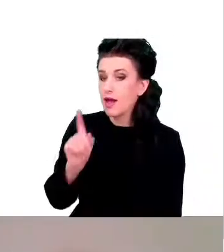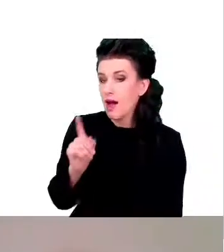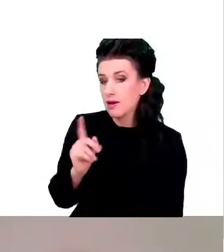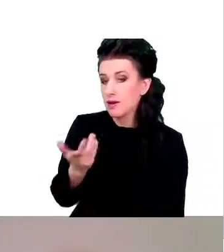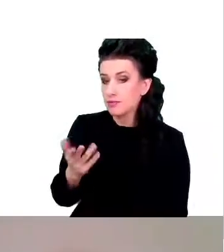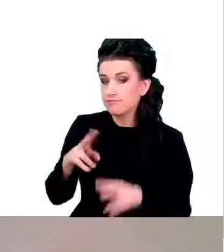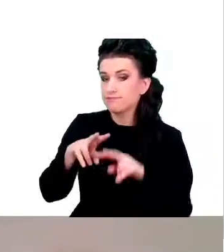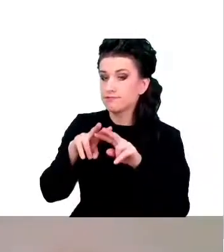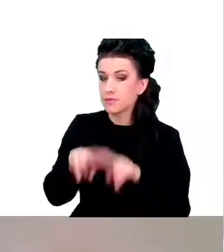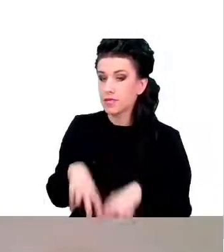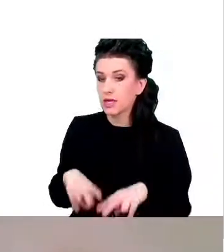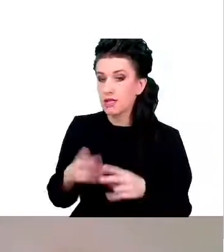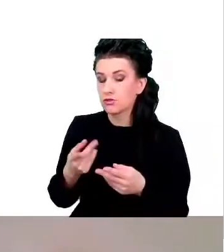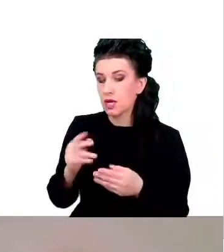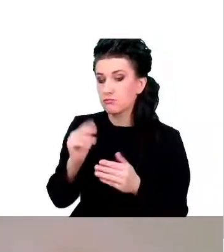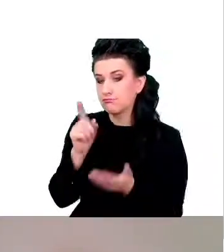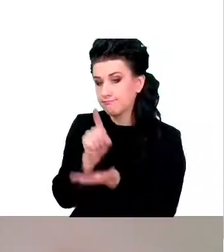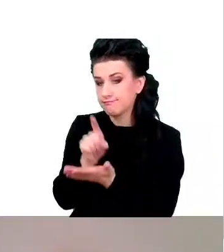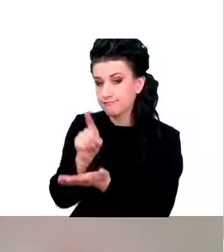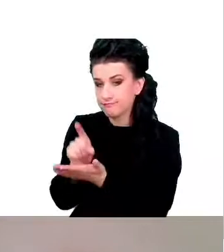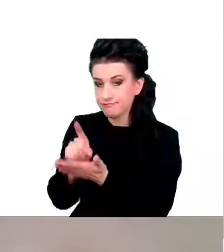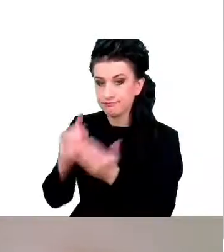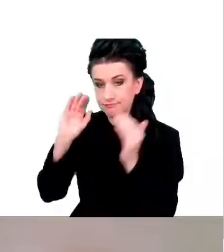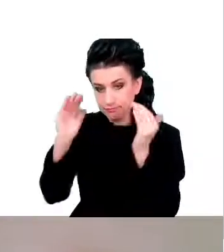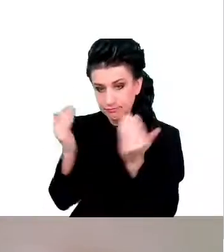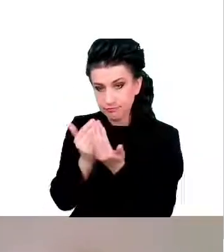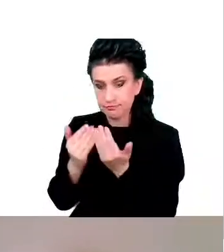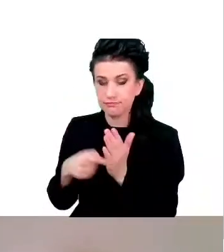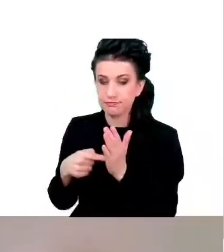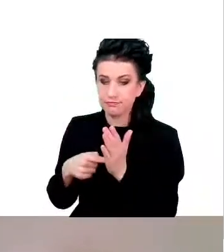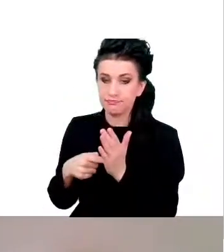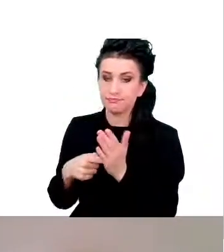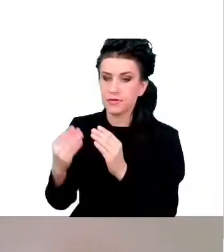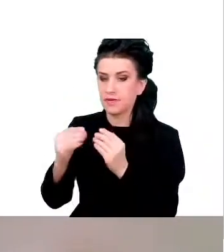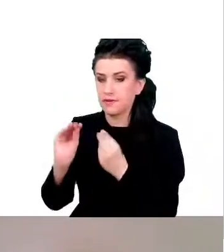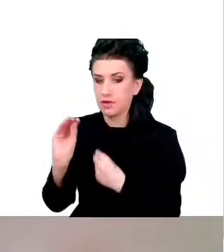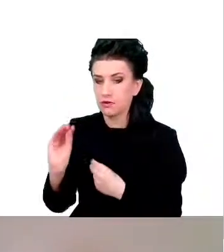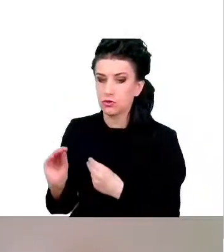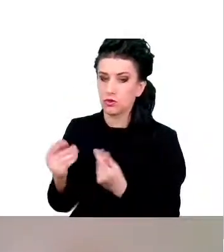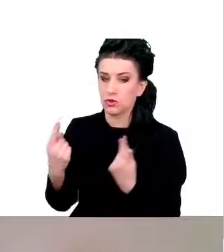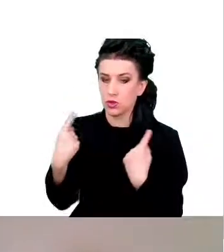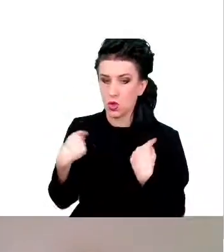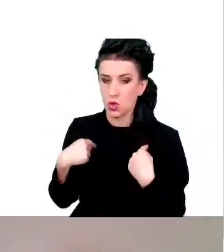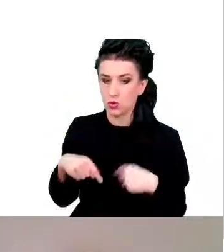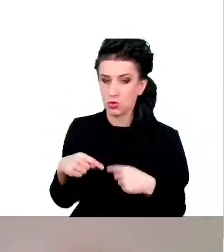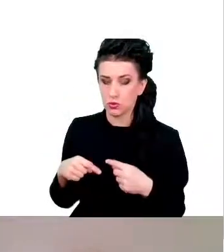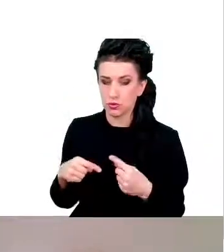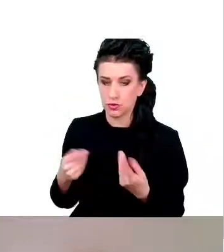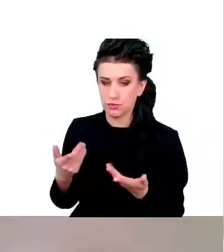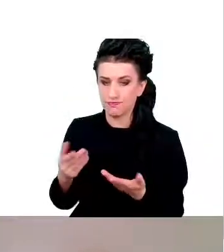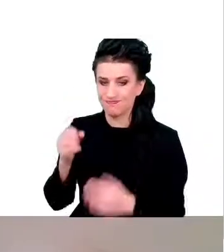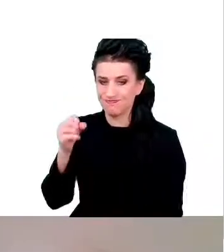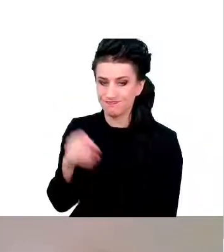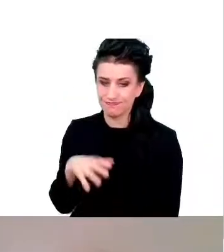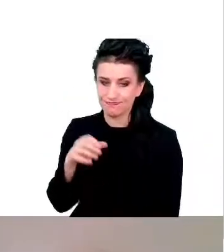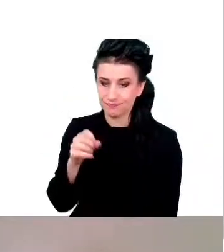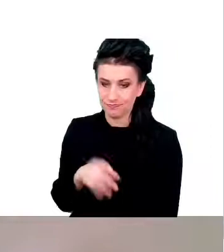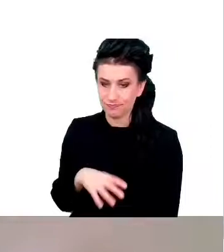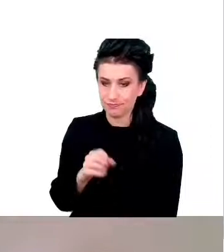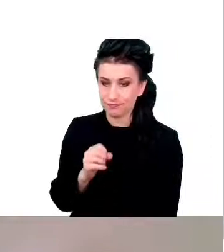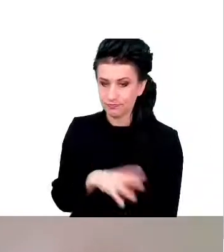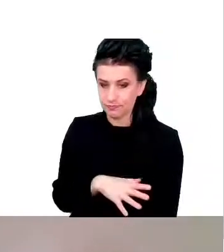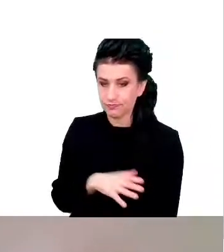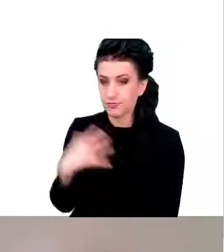zdolności poznawcze niestety w większości pogarszają się z wiekiem. I